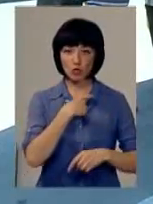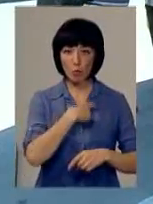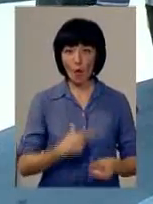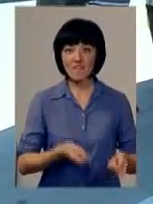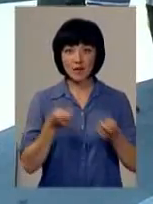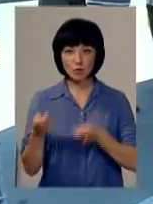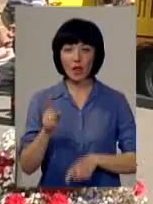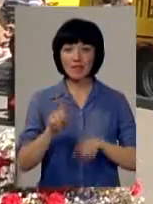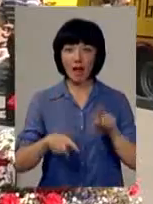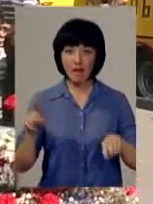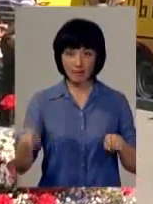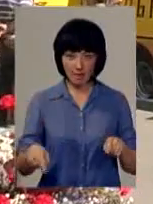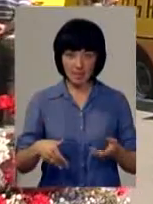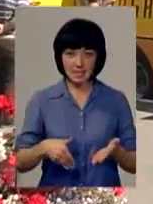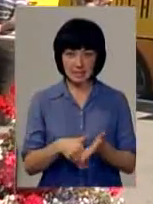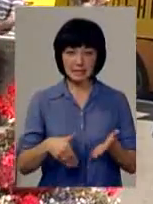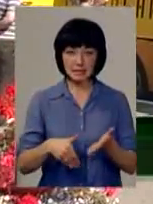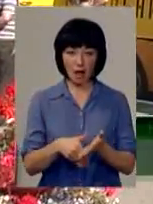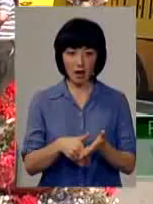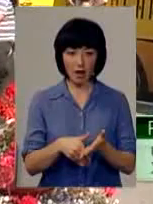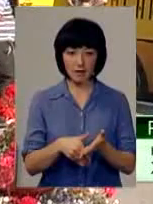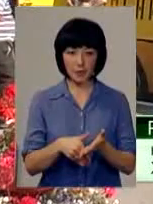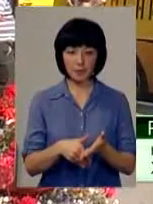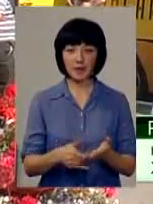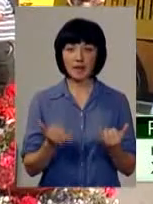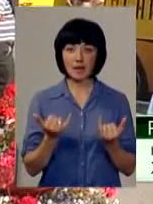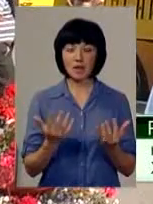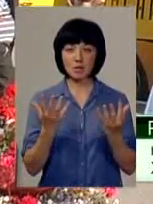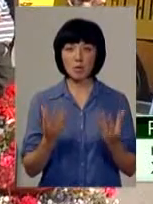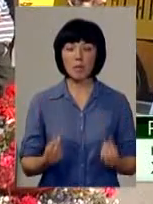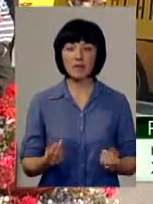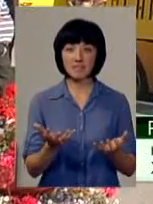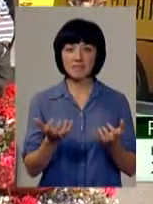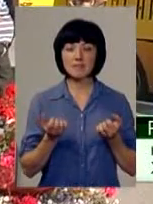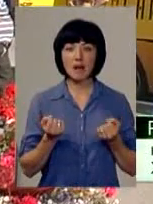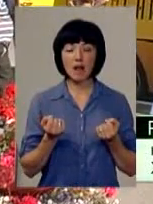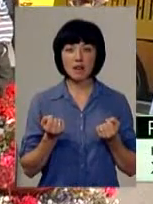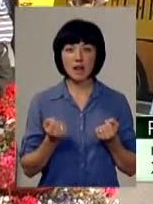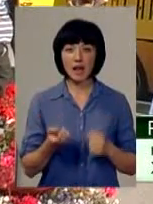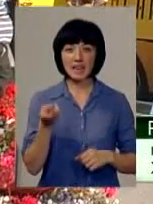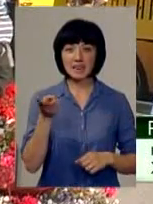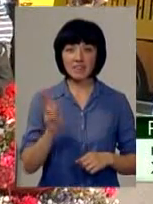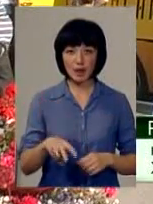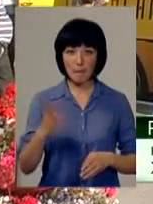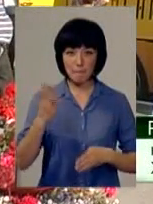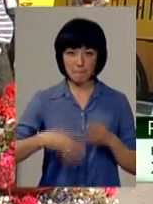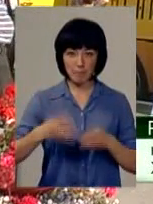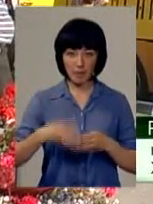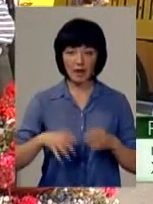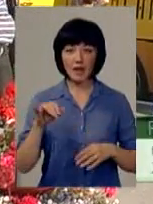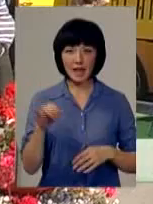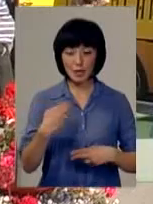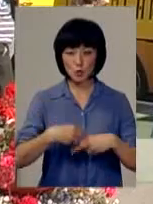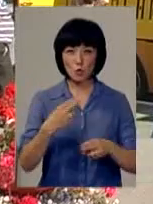навіть деяке знаряддя. На даний момент взяли дві бензопили і шансовий інструмент, тобто ті